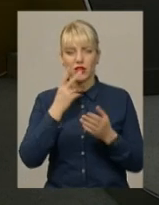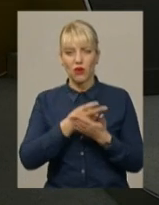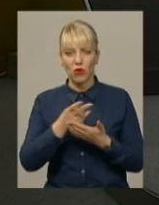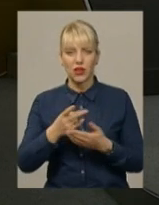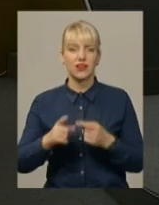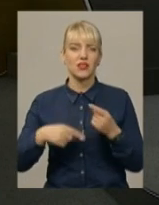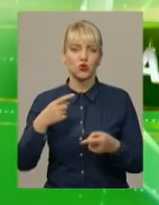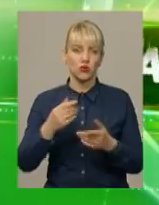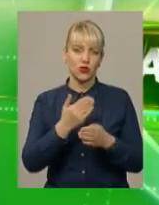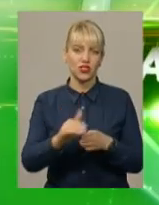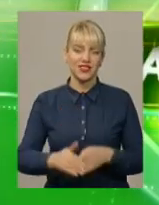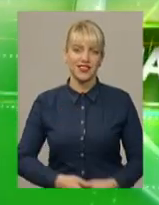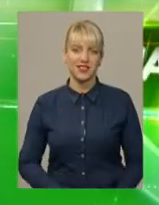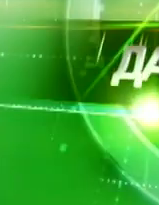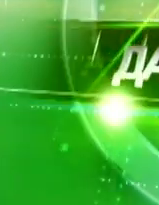частини.